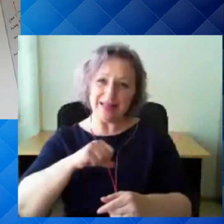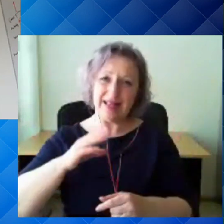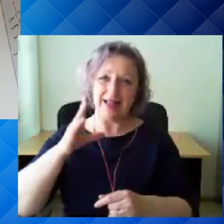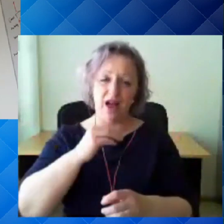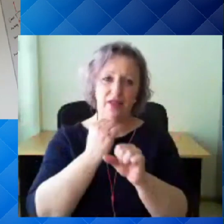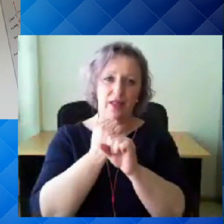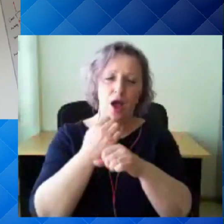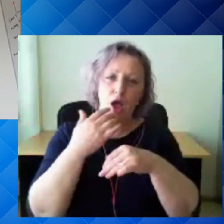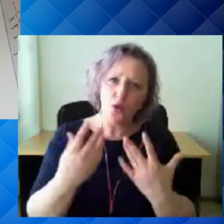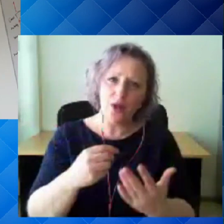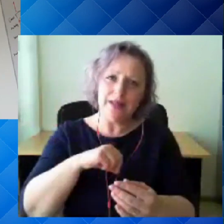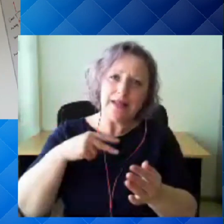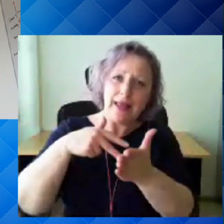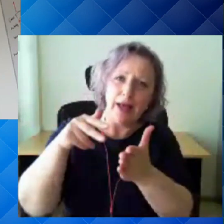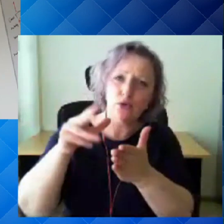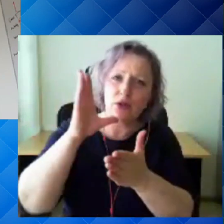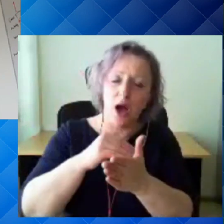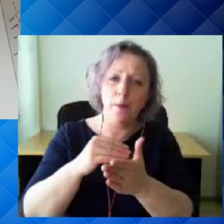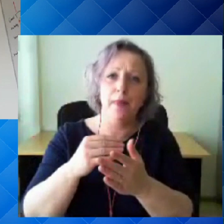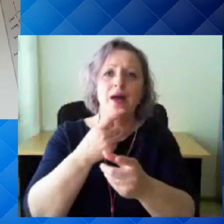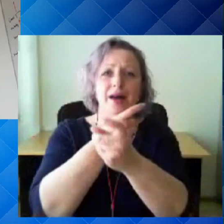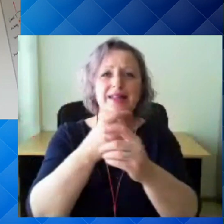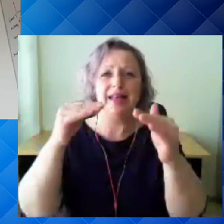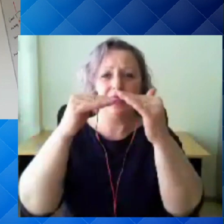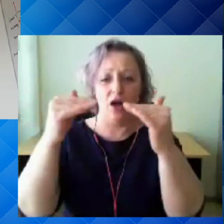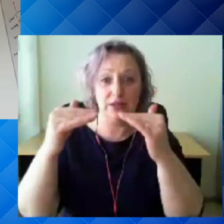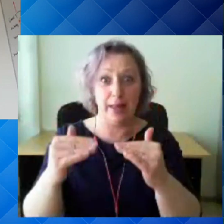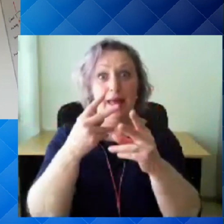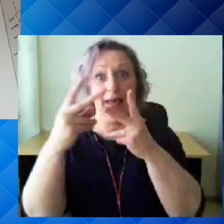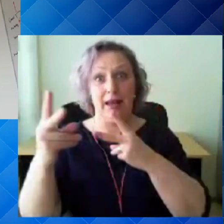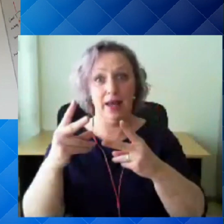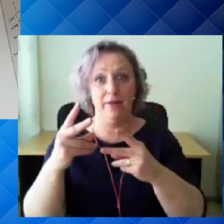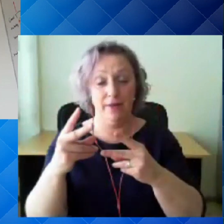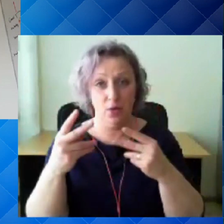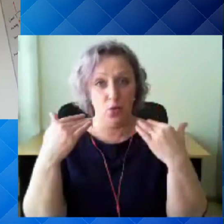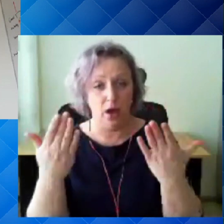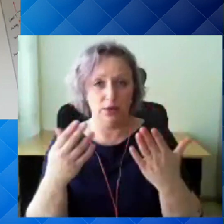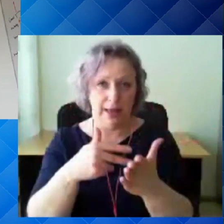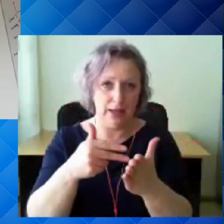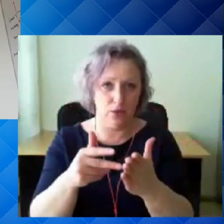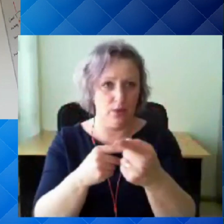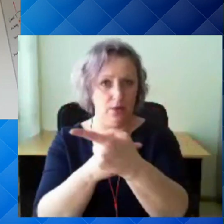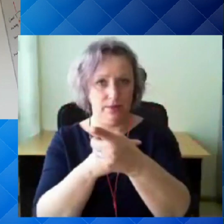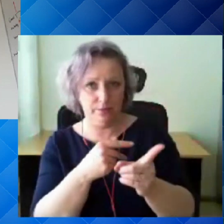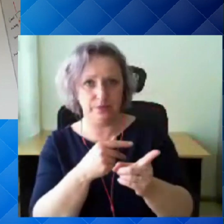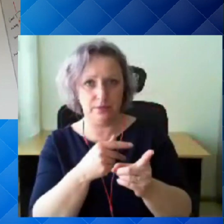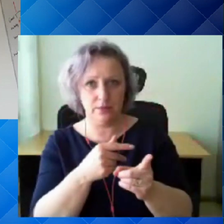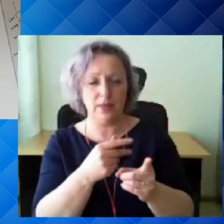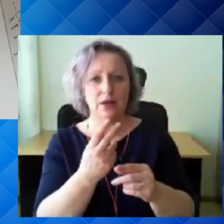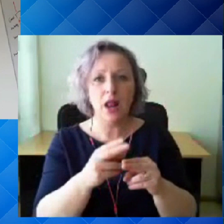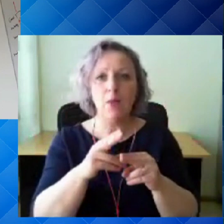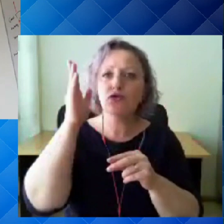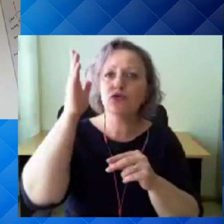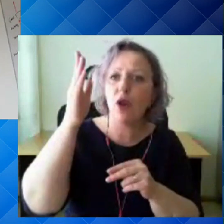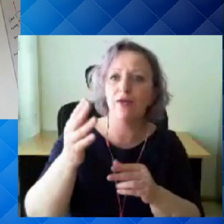ja kuidas käituda erinevate riskitasemete korral. Ja seda just selleks, et tulevikus edaspidi peaks